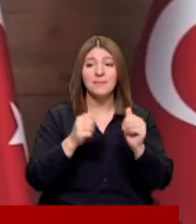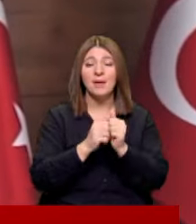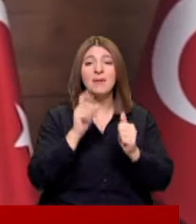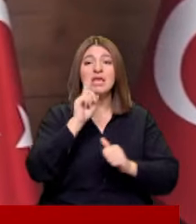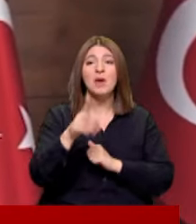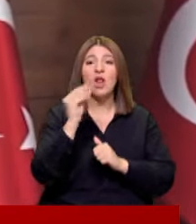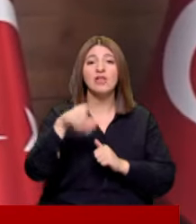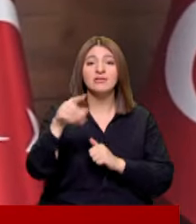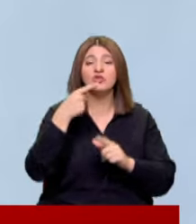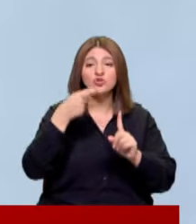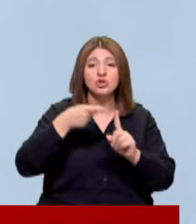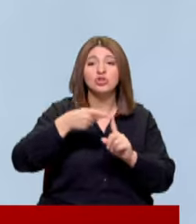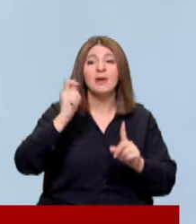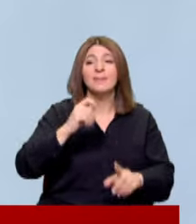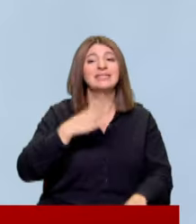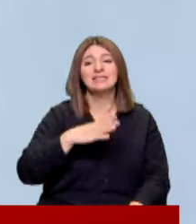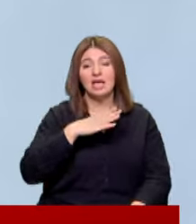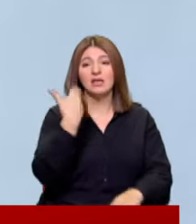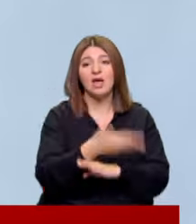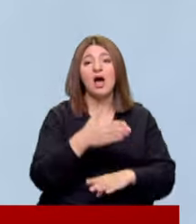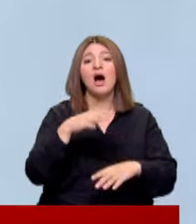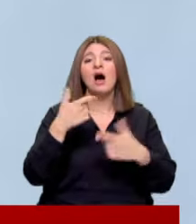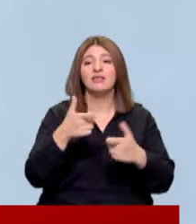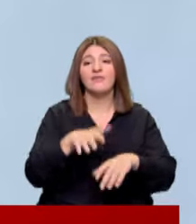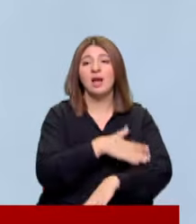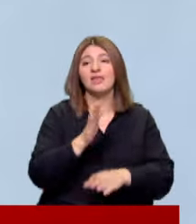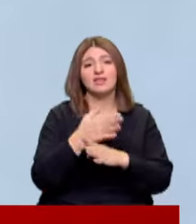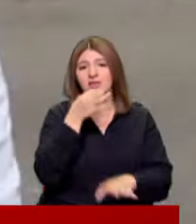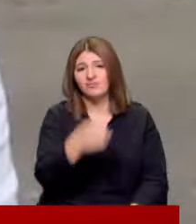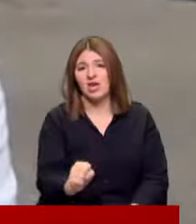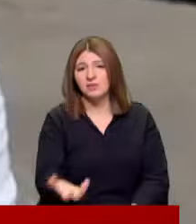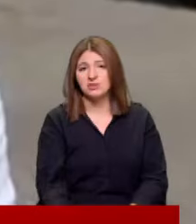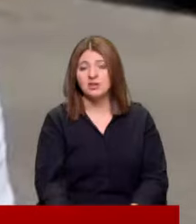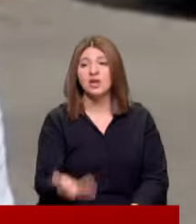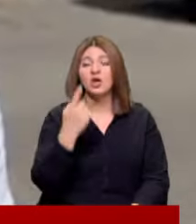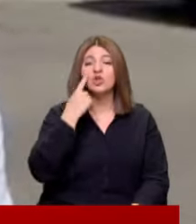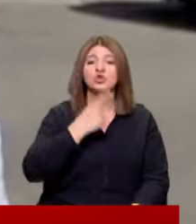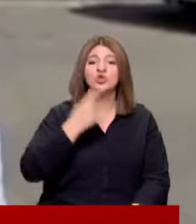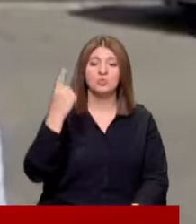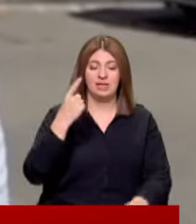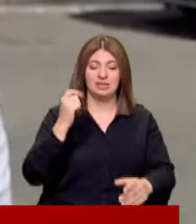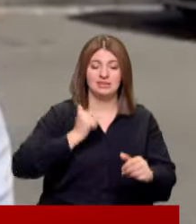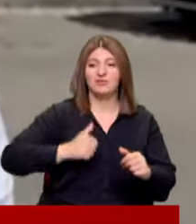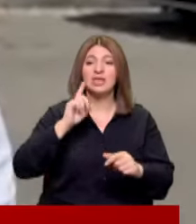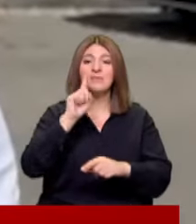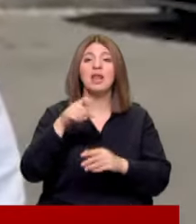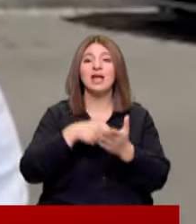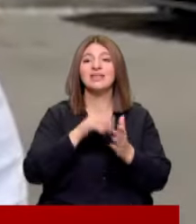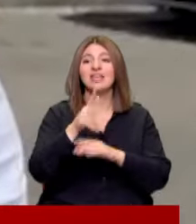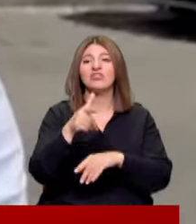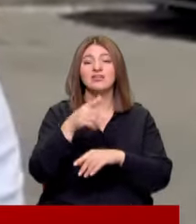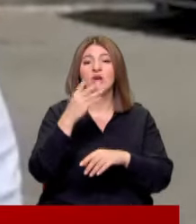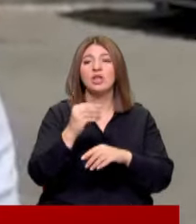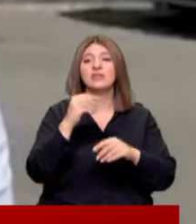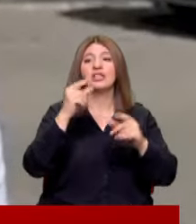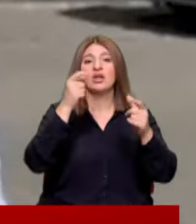İhmali olanların soruşturulması talebine Hatay valiliği neden izin vermedi Cumhuriyet Savcısı İhmallerde adı geçen şahsın